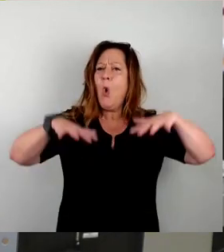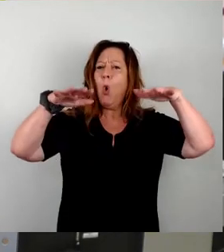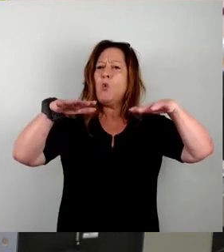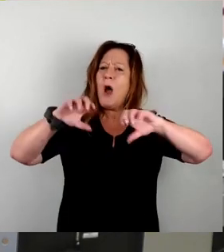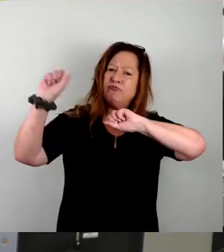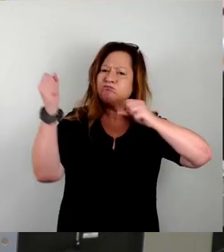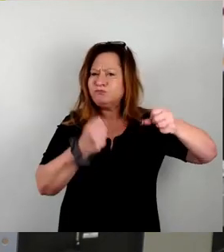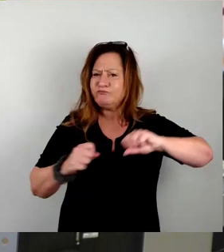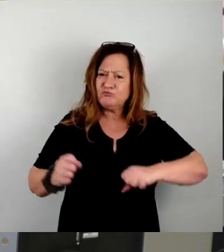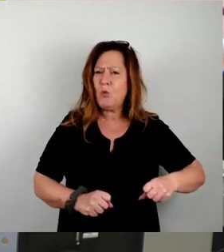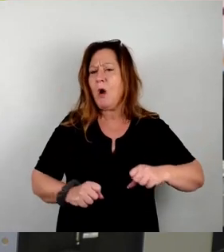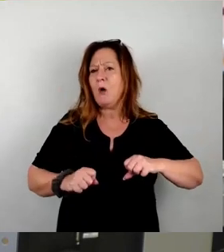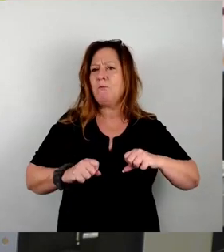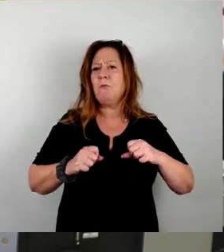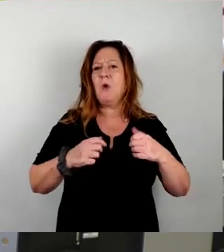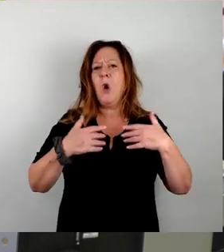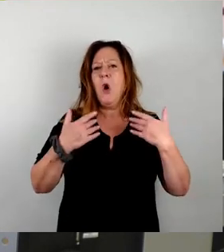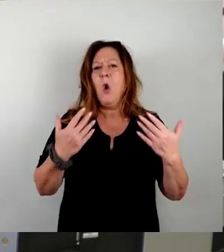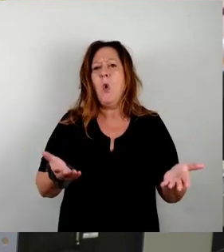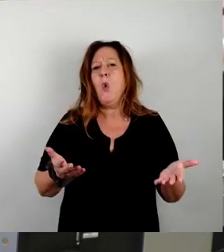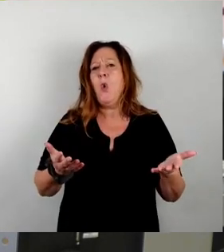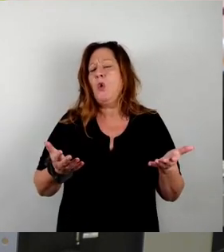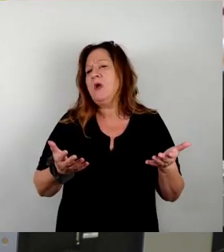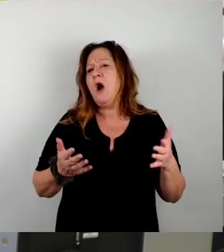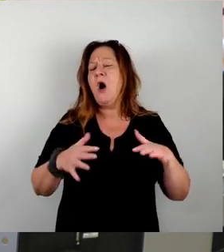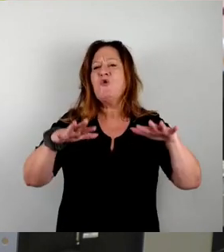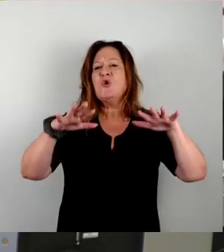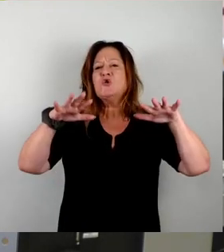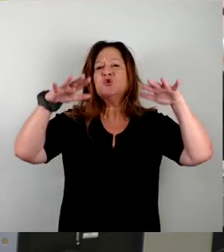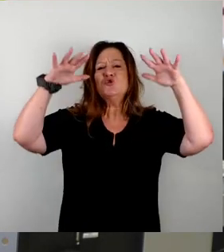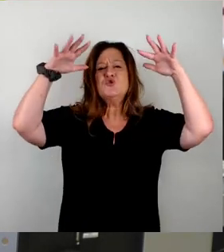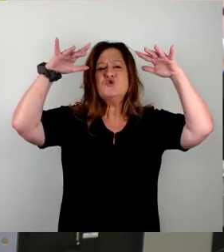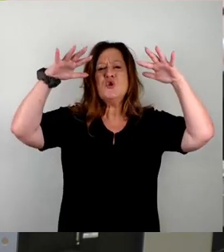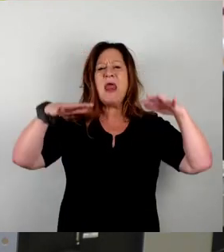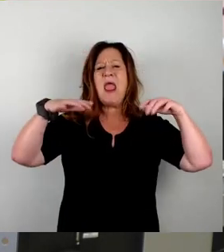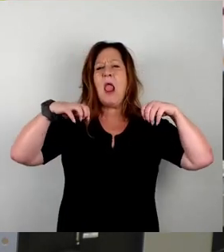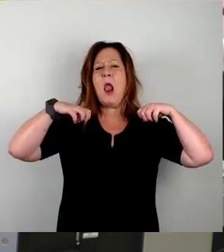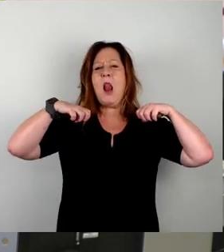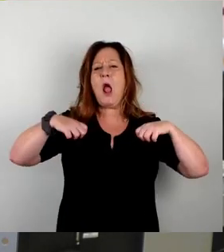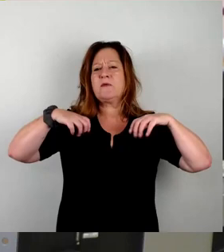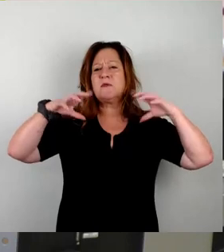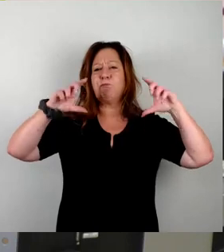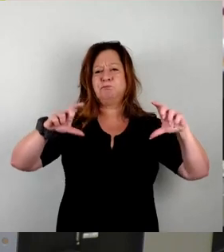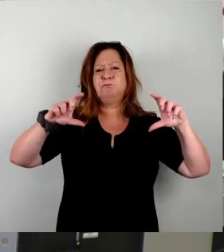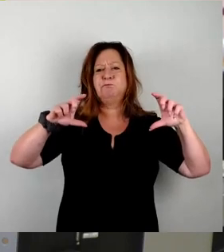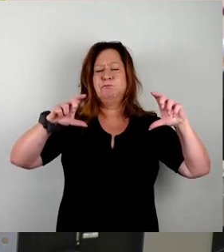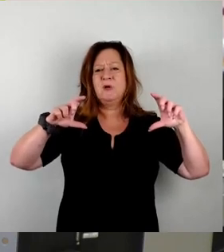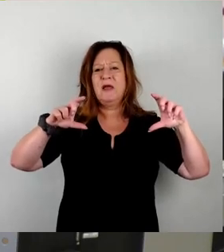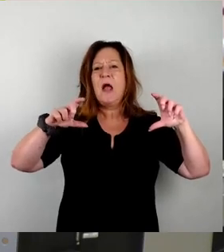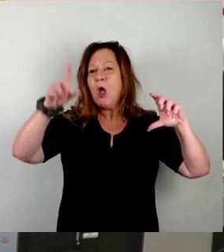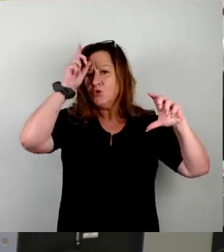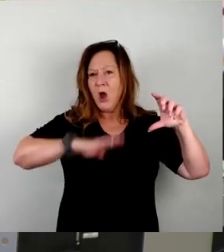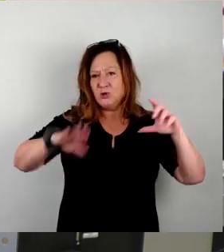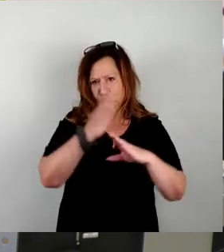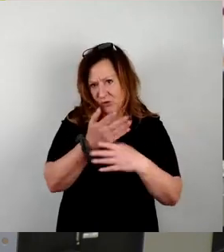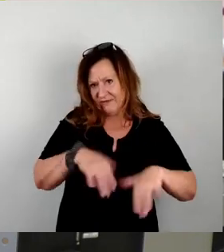auch Schneelasten regional begrenzt in Deutschland schon hatten. Der Begriff